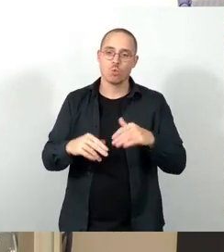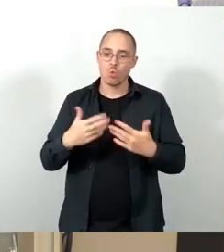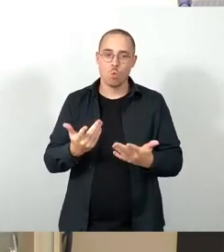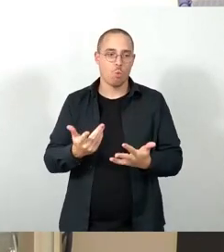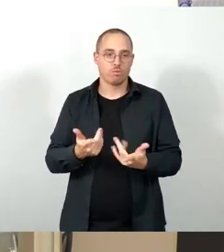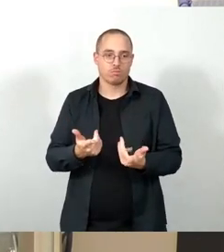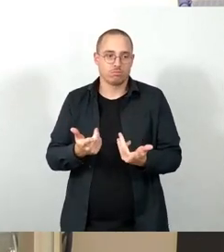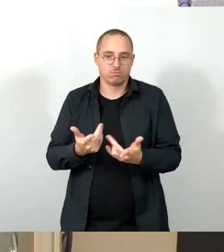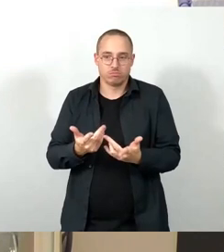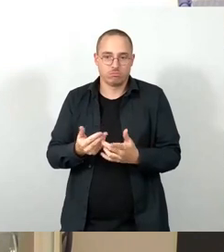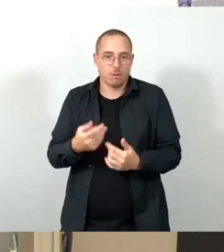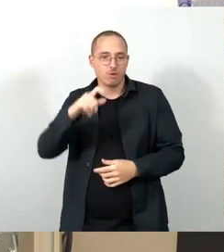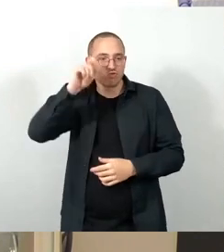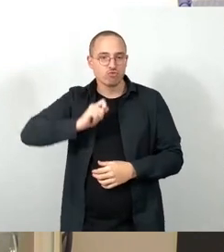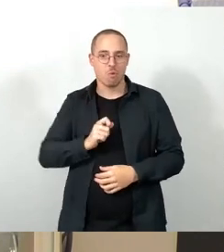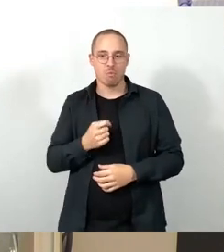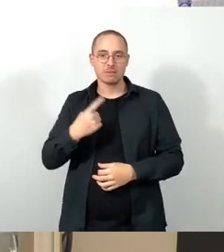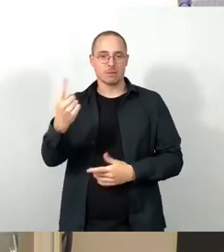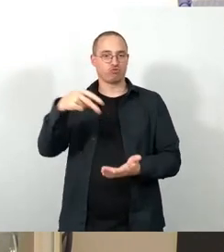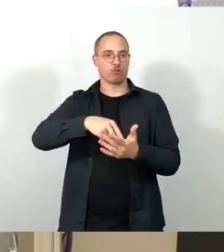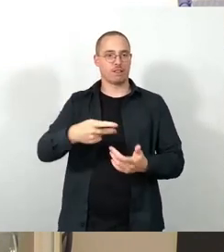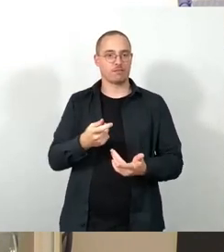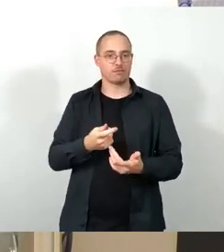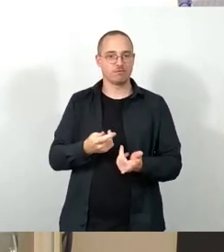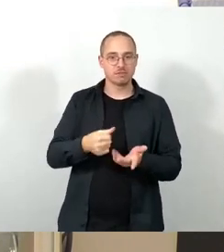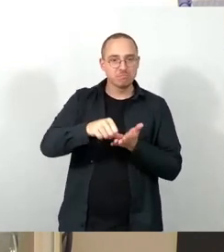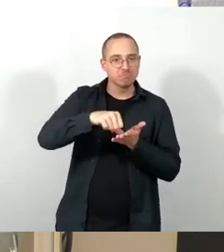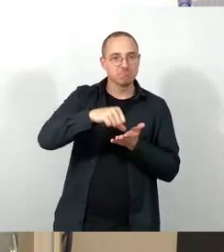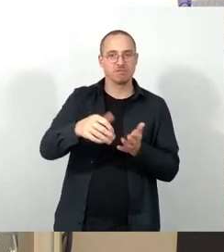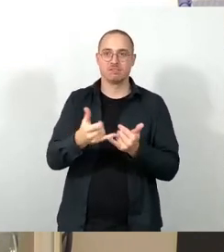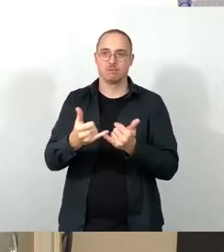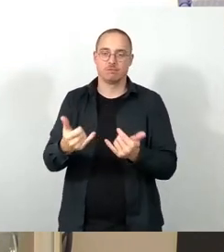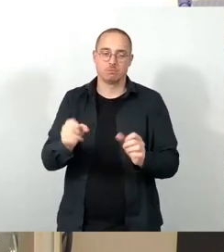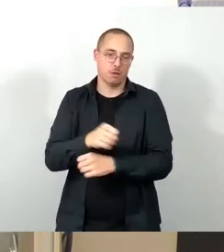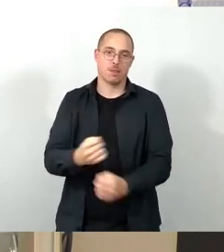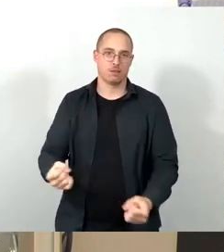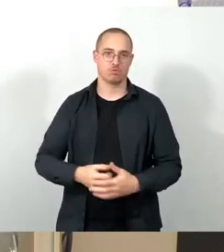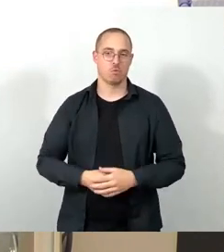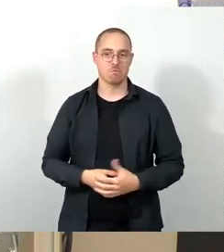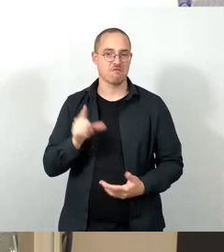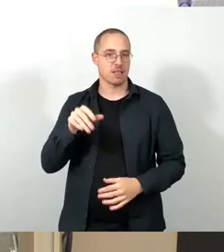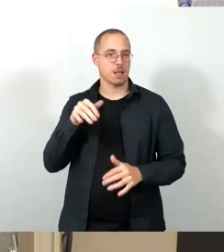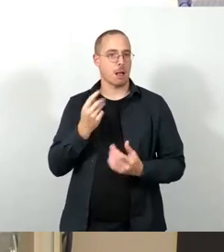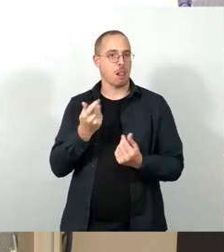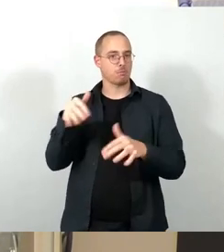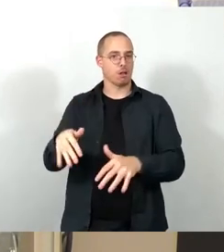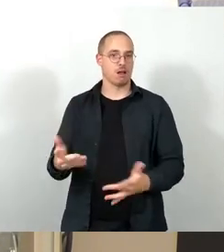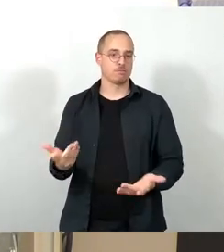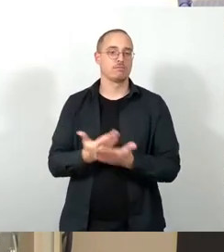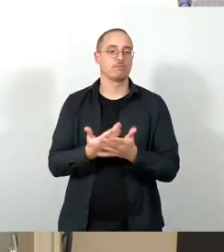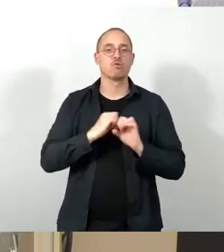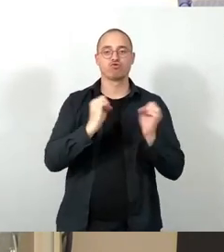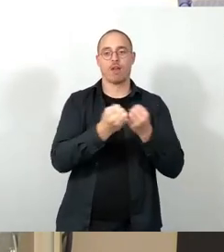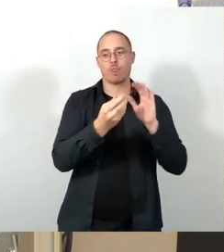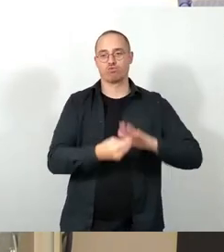sonst ihr Studium eigenständig zu finanzieren. Das sind alles Menschen, die wenig Geld haben und die die Unterstützung des Staates brauchen, deswegen die anderen